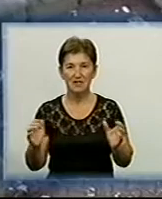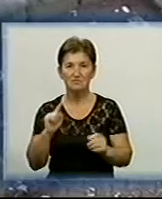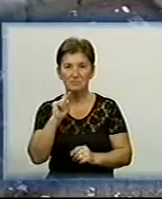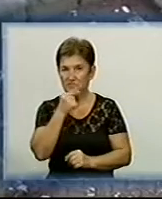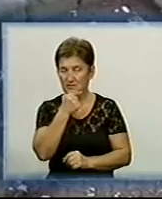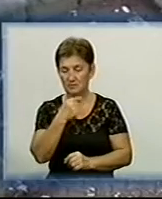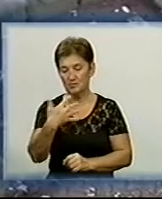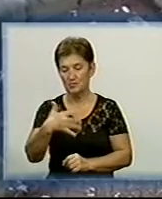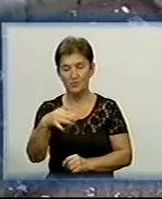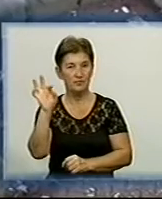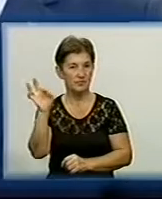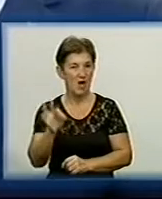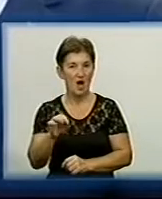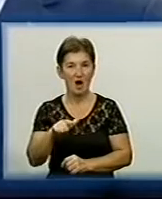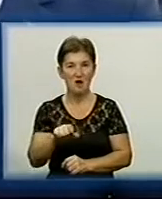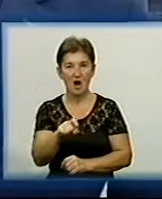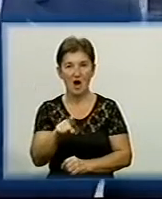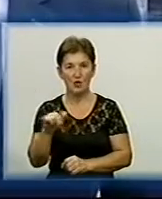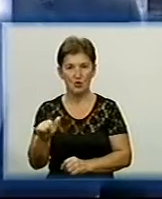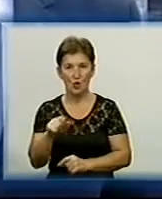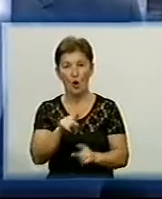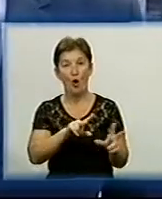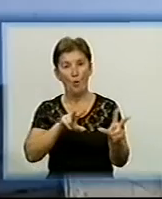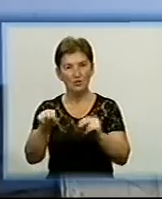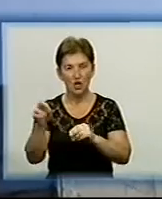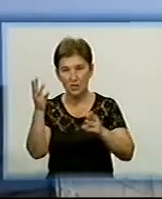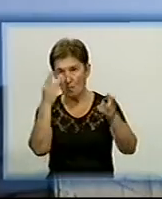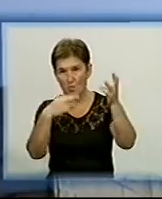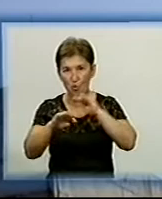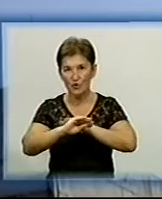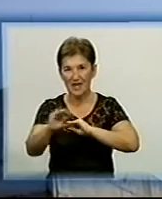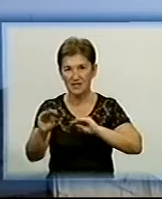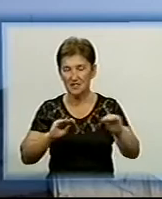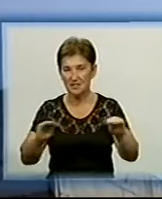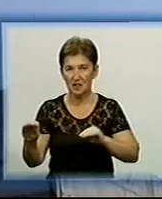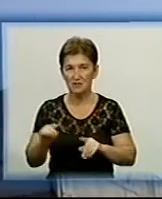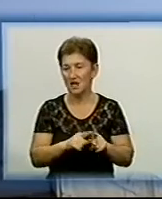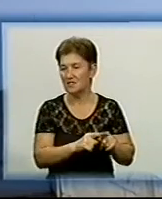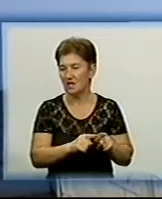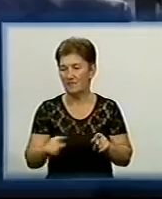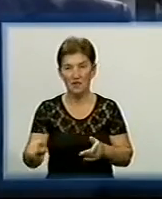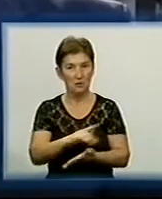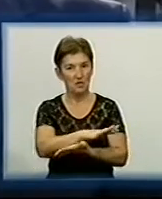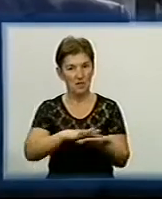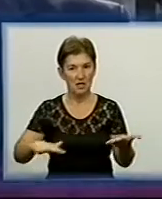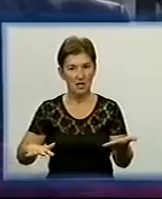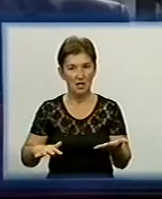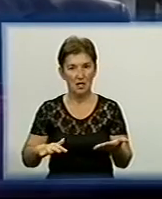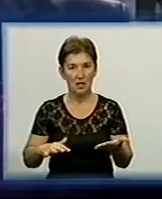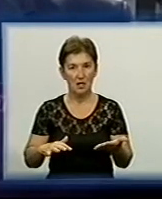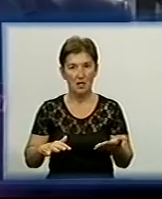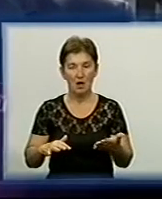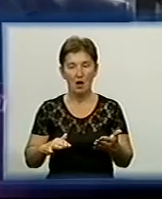% газу щорічно Обласні посадовці обіцяють, модернізація котели на Кіровоградщині триватиме і далі Оптимізація